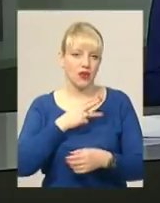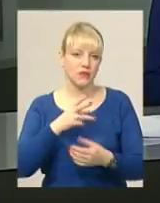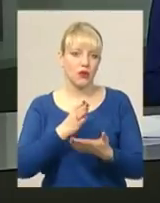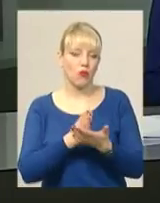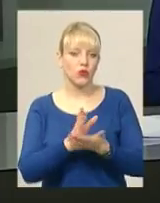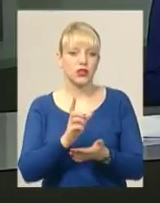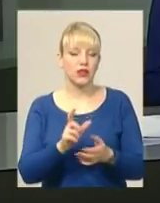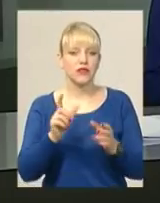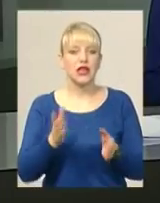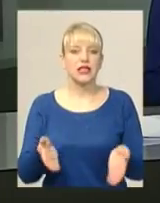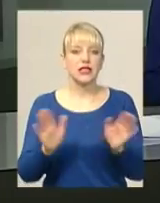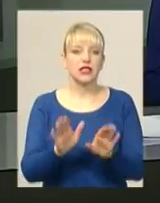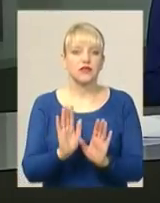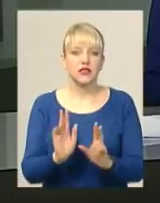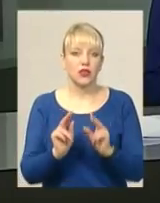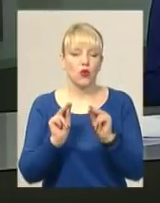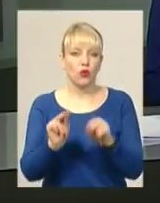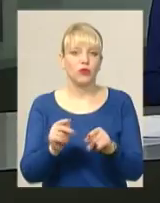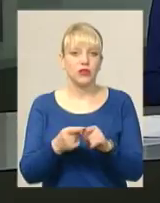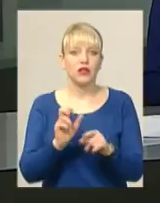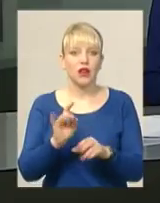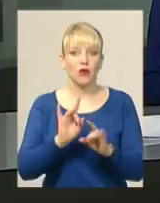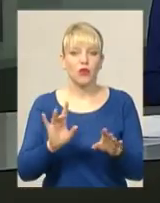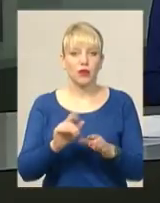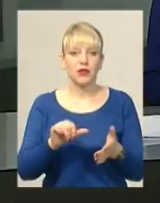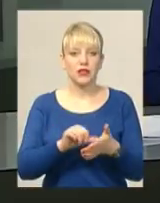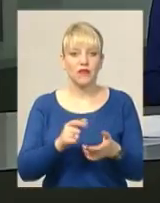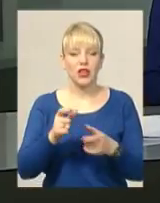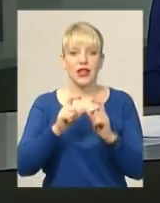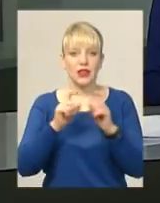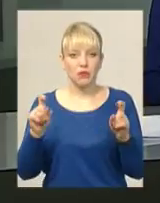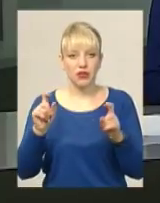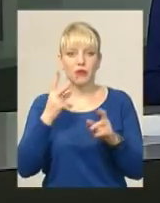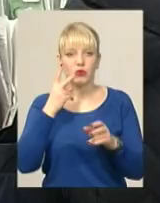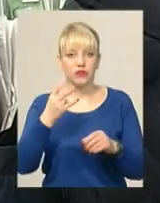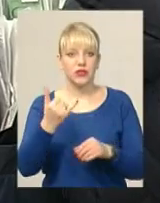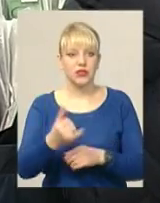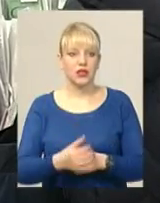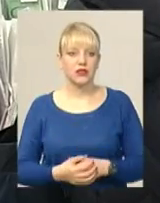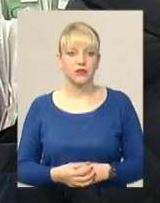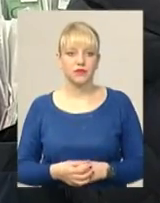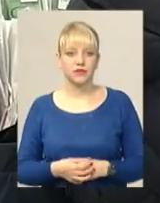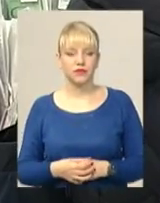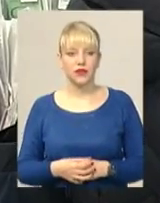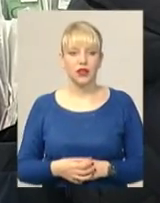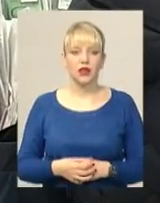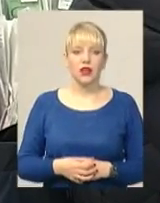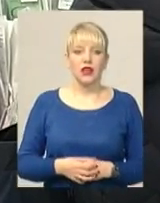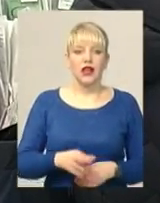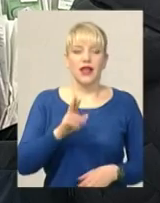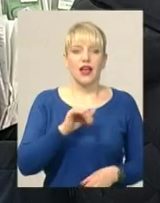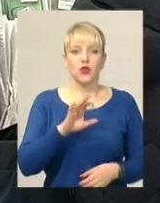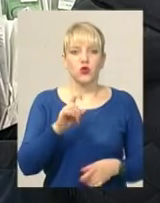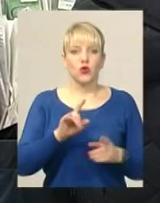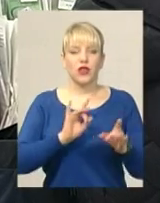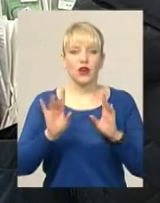і залишився обіцянкою. Як це пояснюють представники департаменту у сюжеті Світлани Русіної. Сергій Гідзула